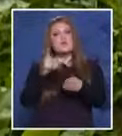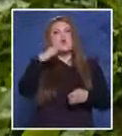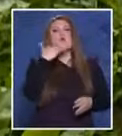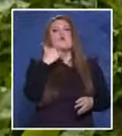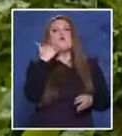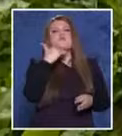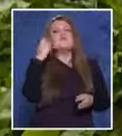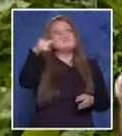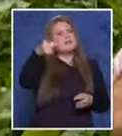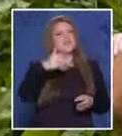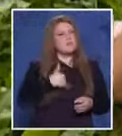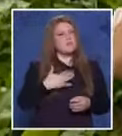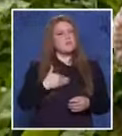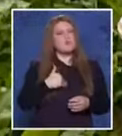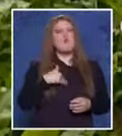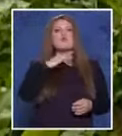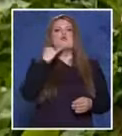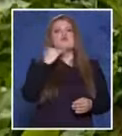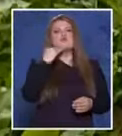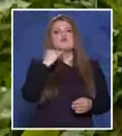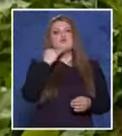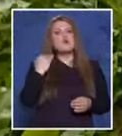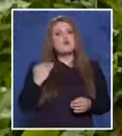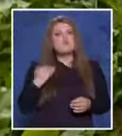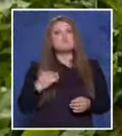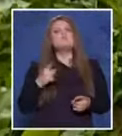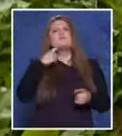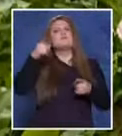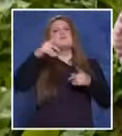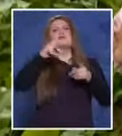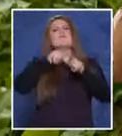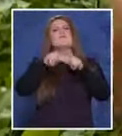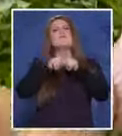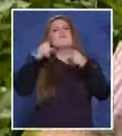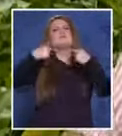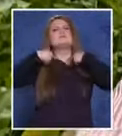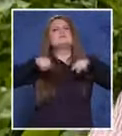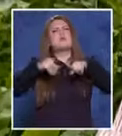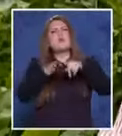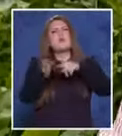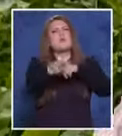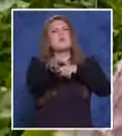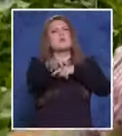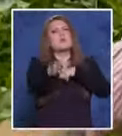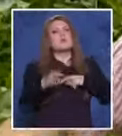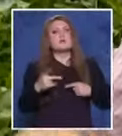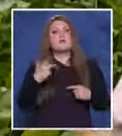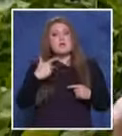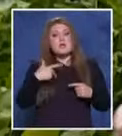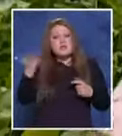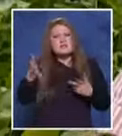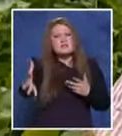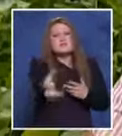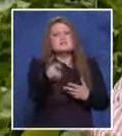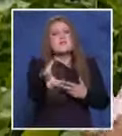овцетия, са надолърът. Тук са съзаметели из някои бащия. Тук бащи има, да, разгренено на всякъде. И аз минат да събера